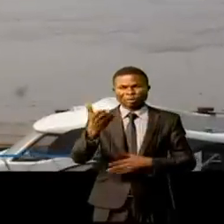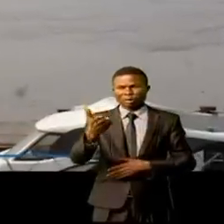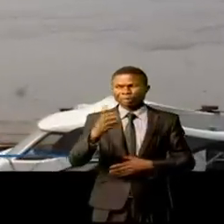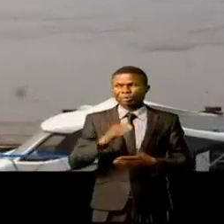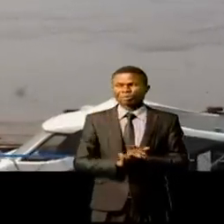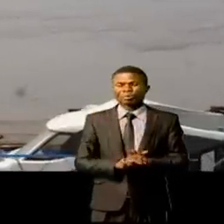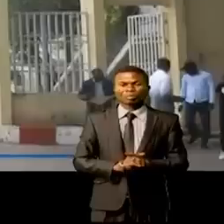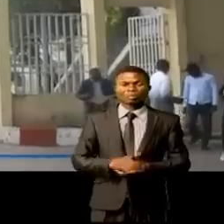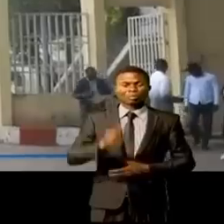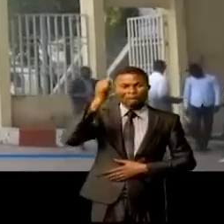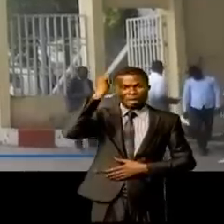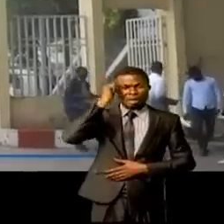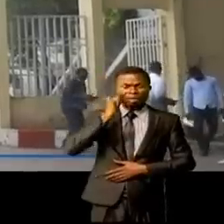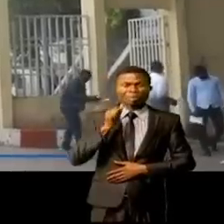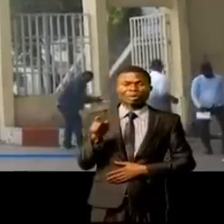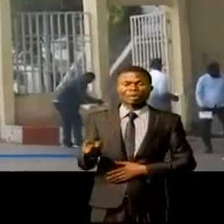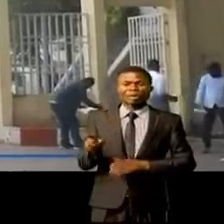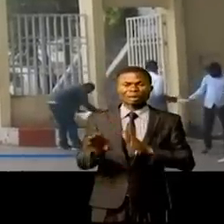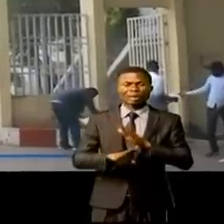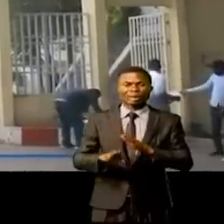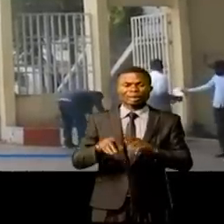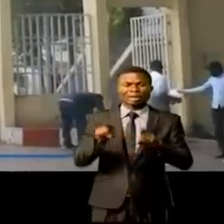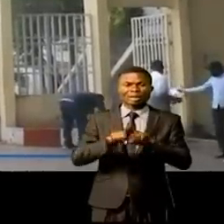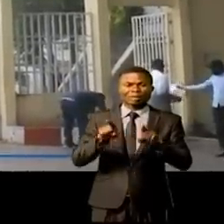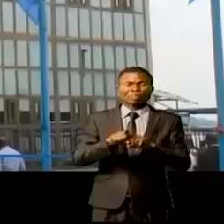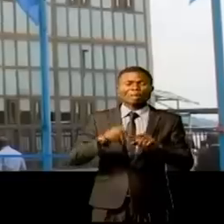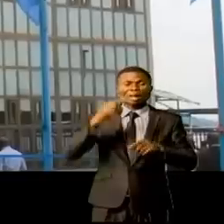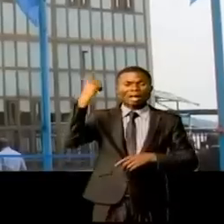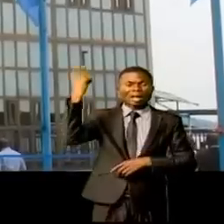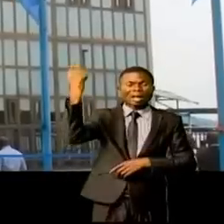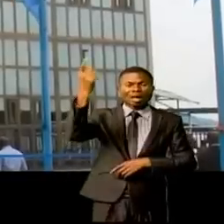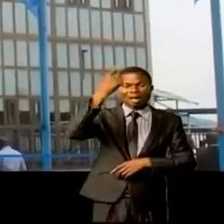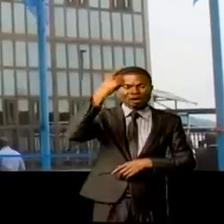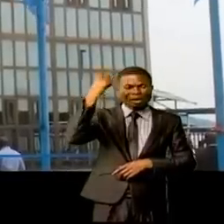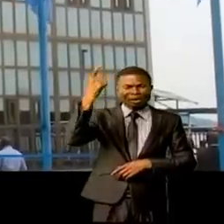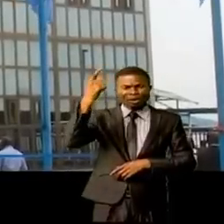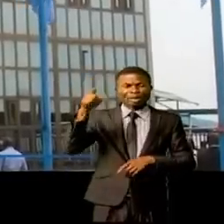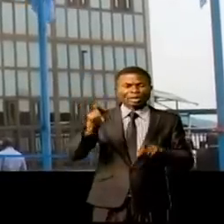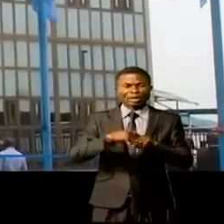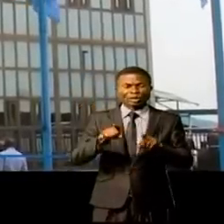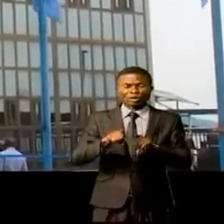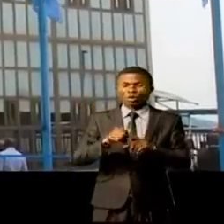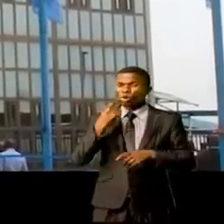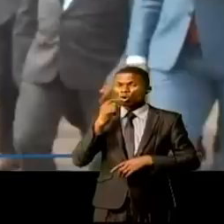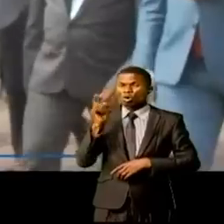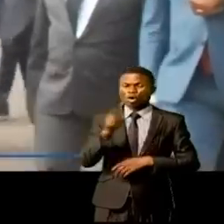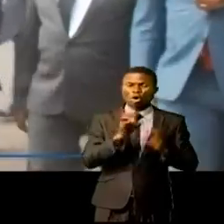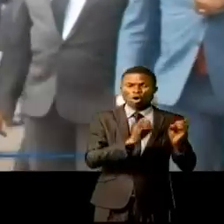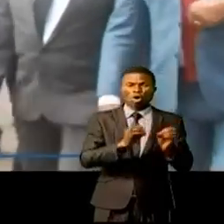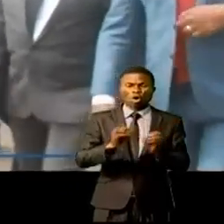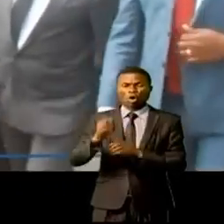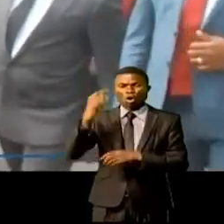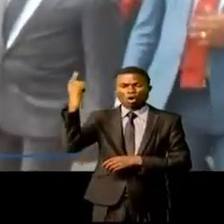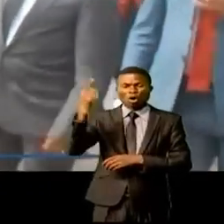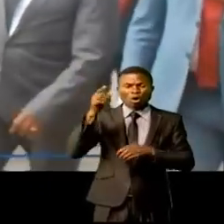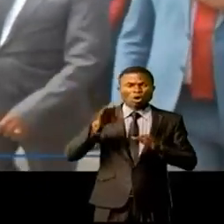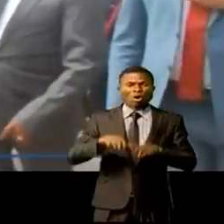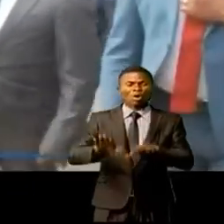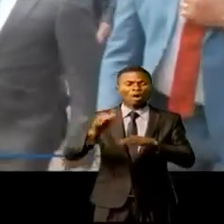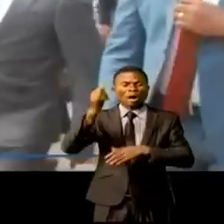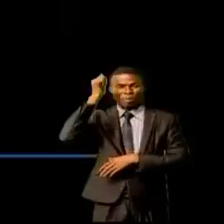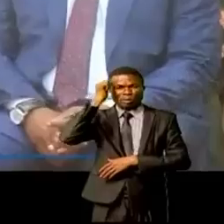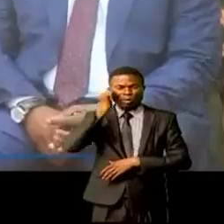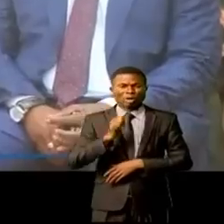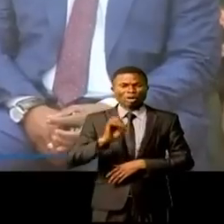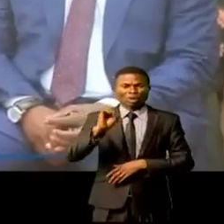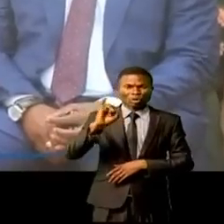portuaire congolaise des bases aux standards et normes internationaux, tel qu'édicté et voulu par l'Organisation internationale maritime OIM, en